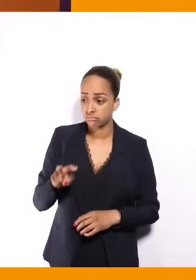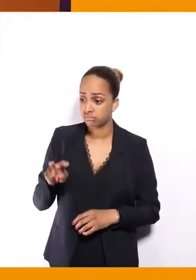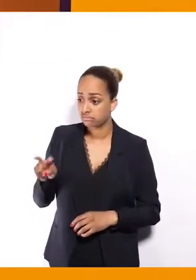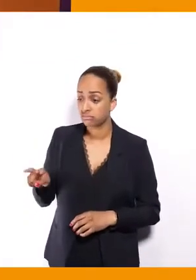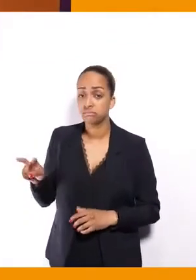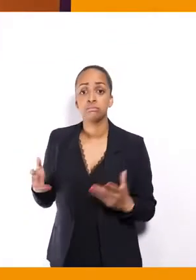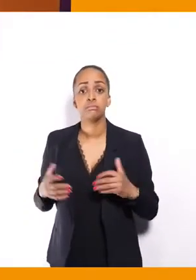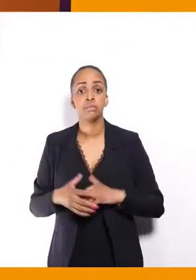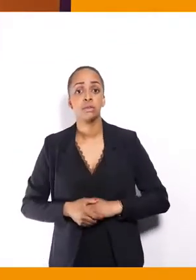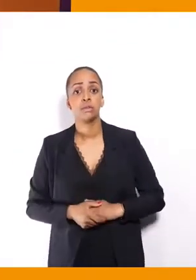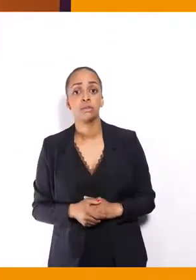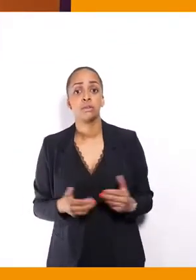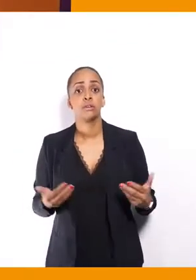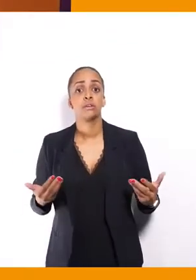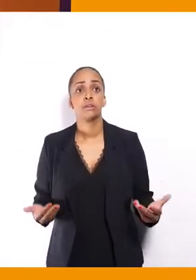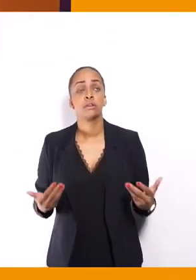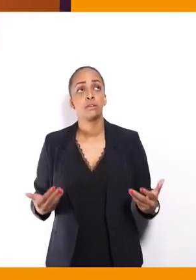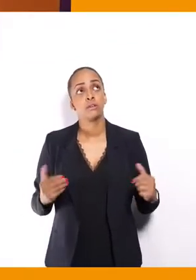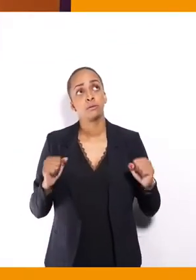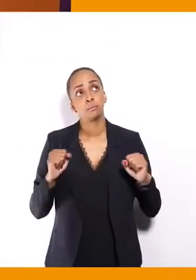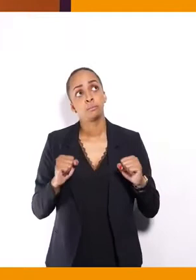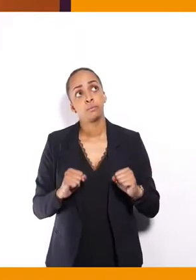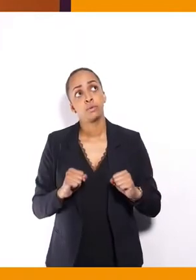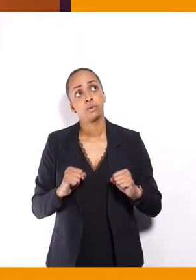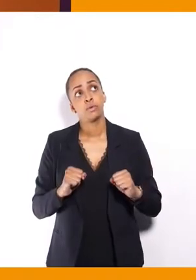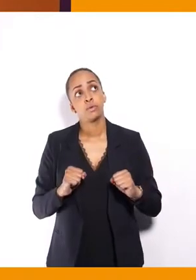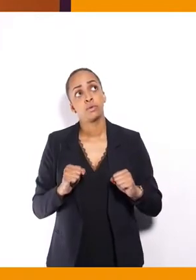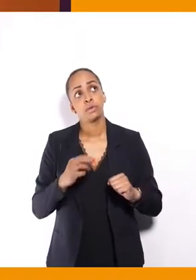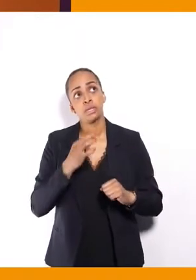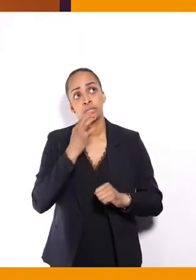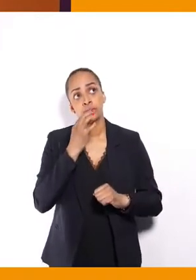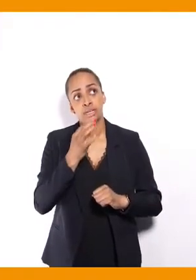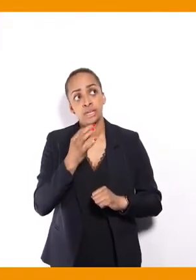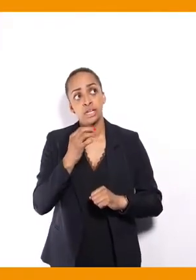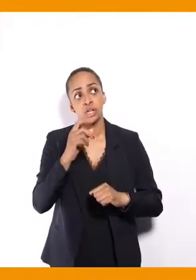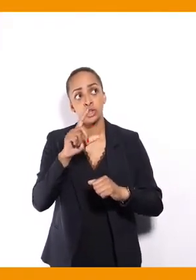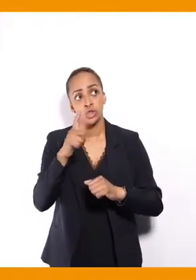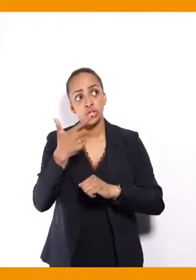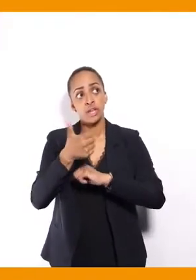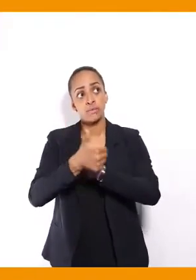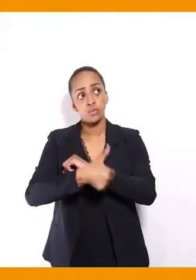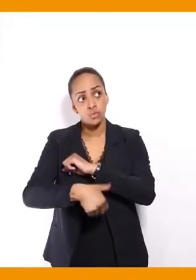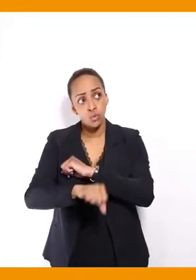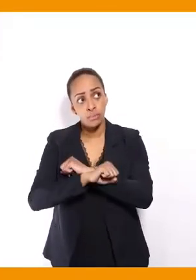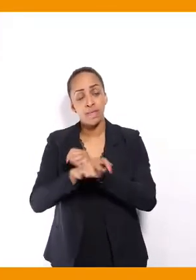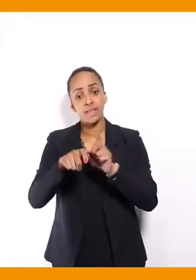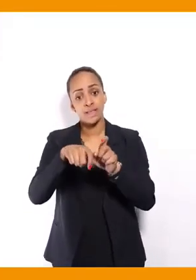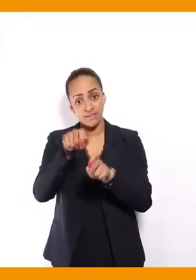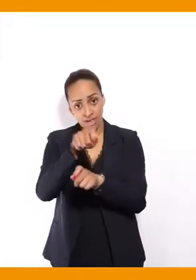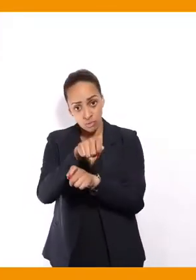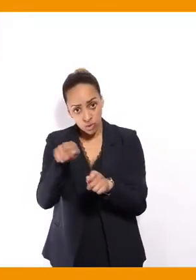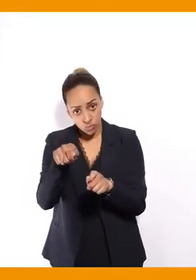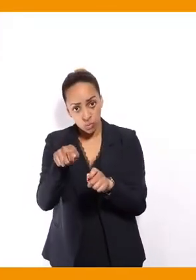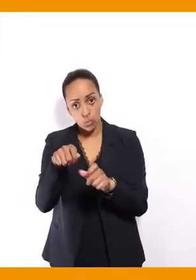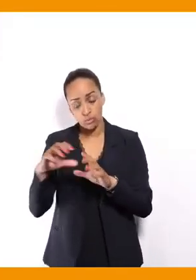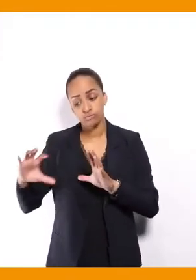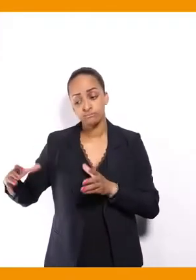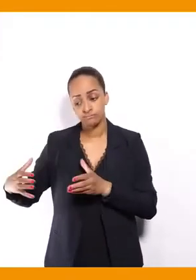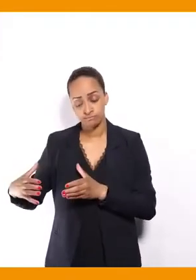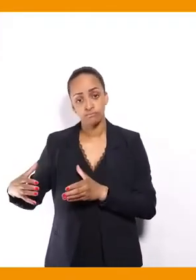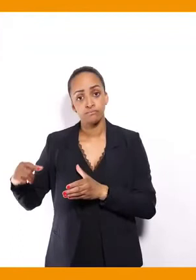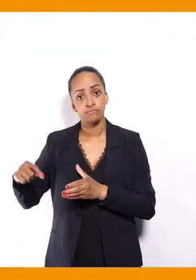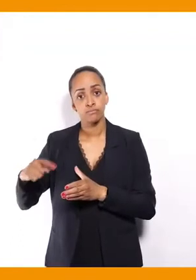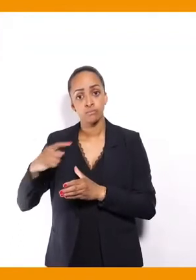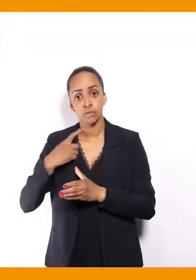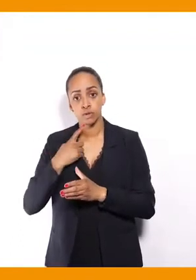Donc, nous sommes à la deuxième semaine d'évaluation avec l'Observatoire, donc depuis que la